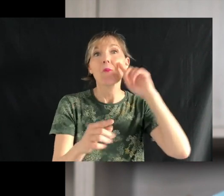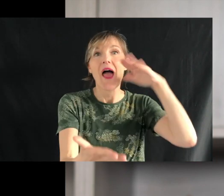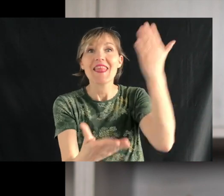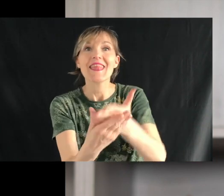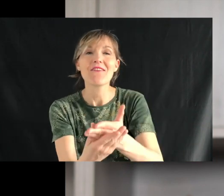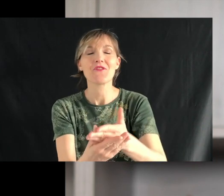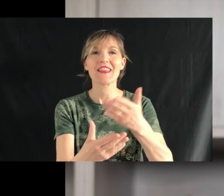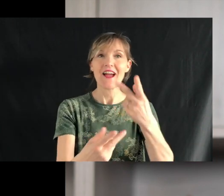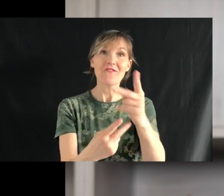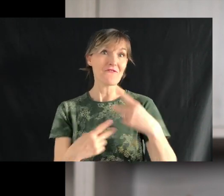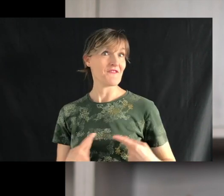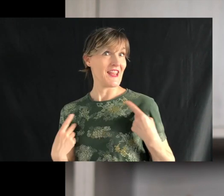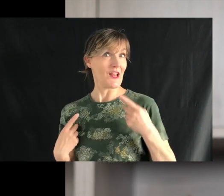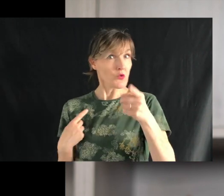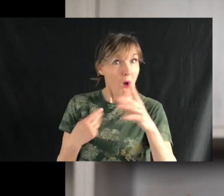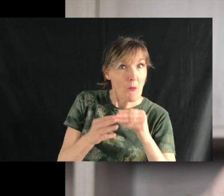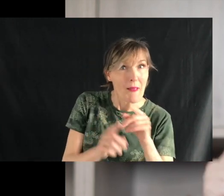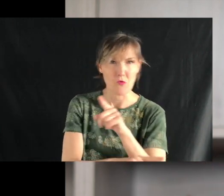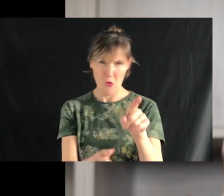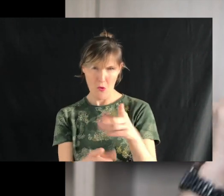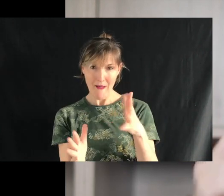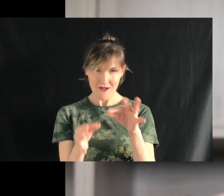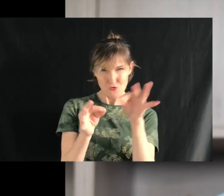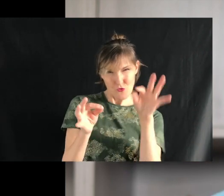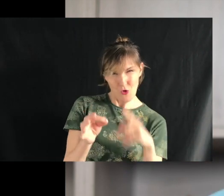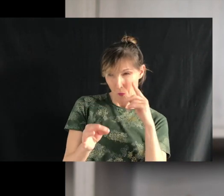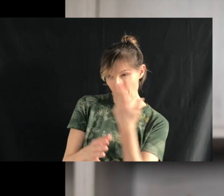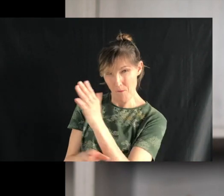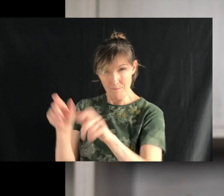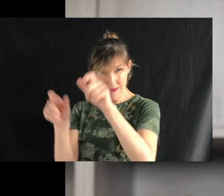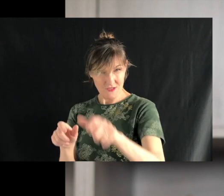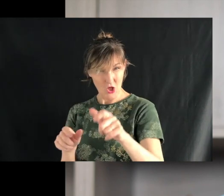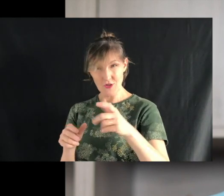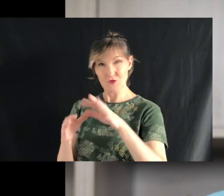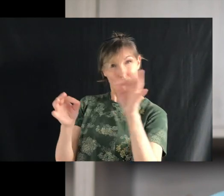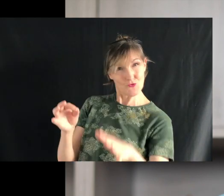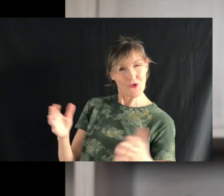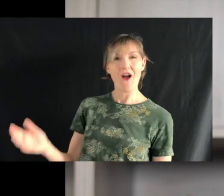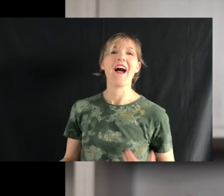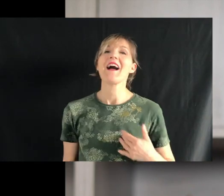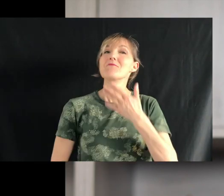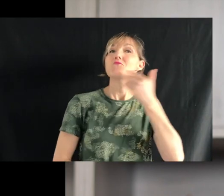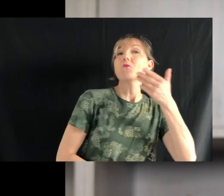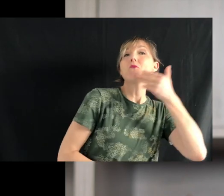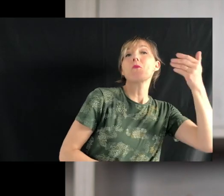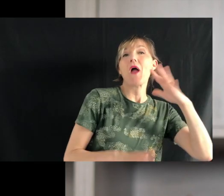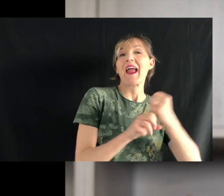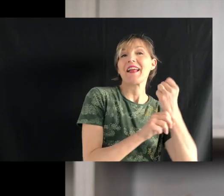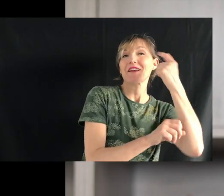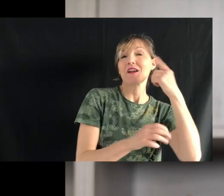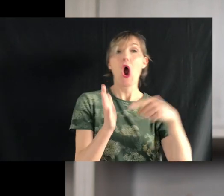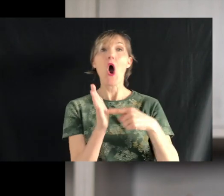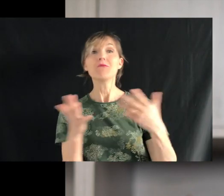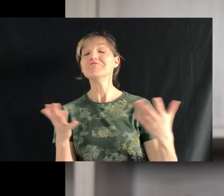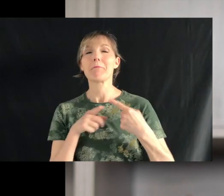vie et pour que tu sois non pas un problème, mais la solution au problème des autres. Et il y a toujours plus à gagner quand on